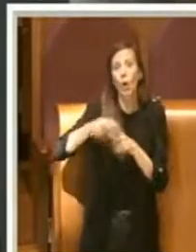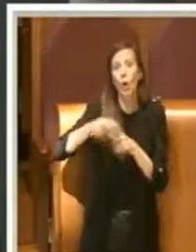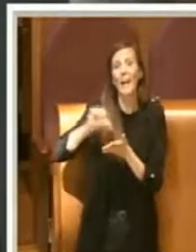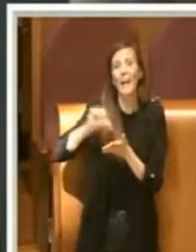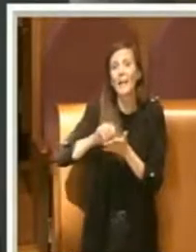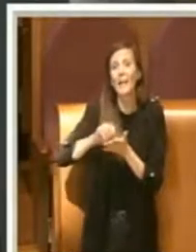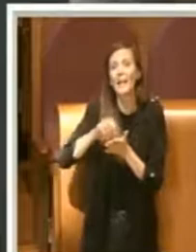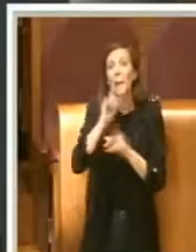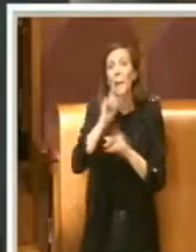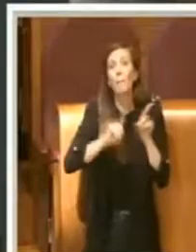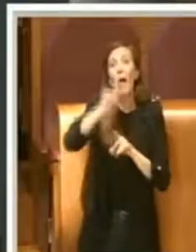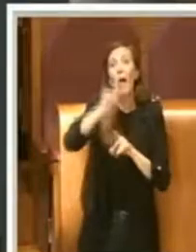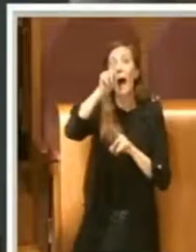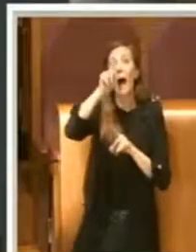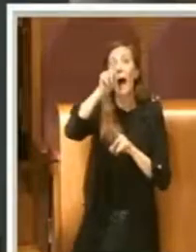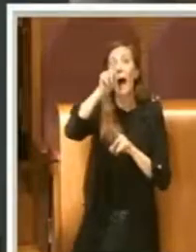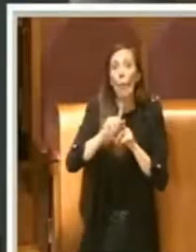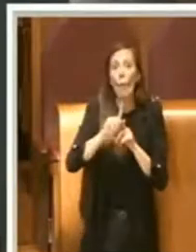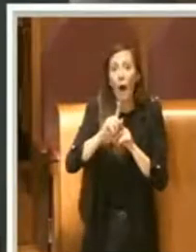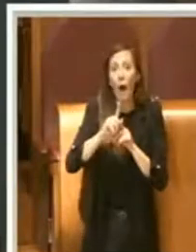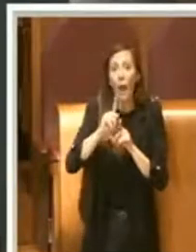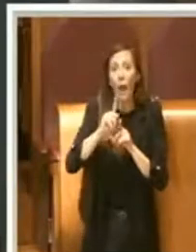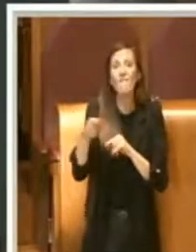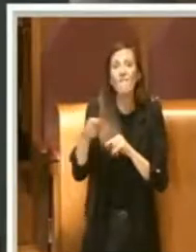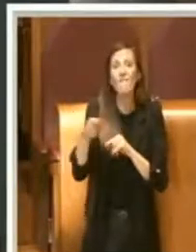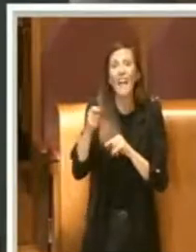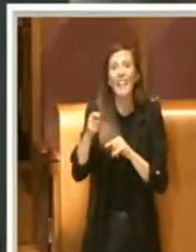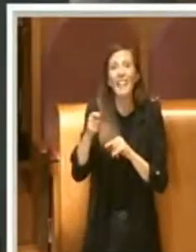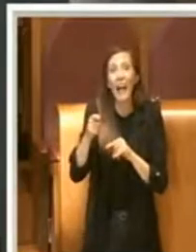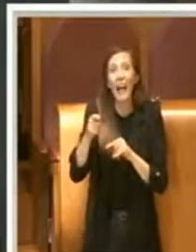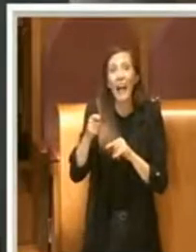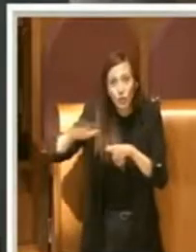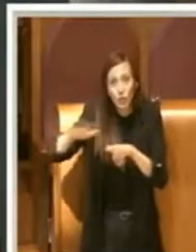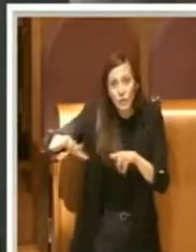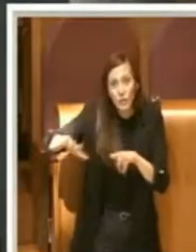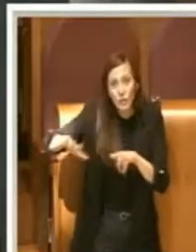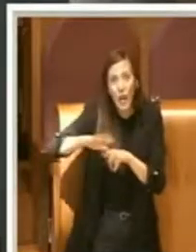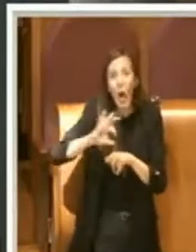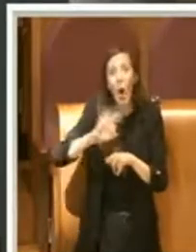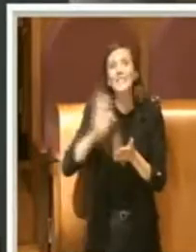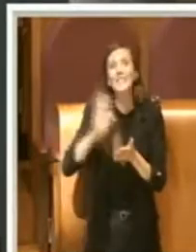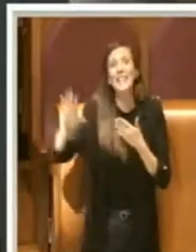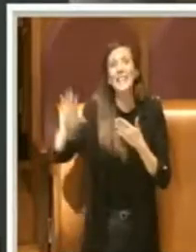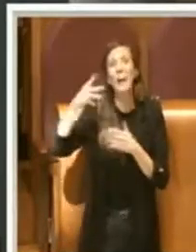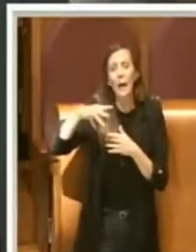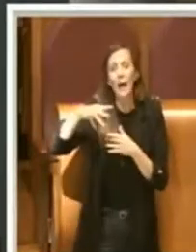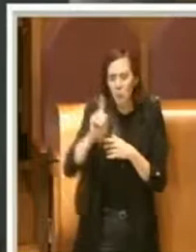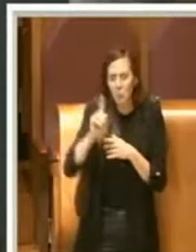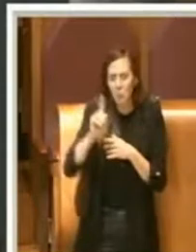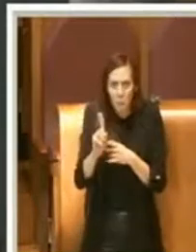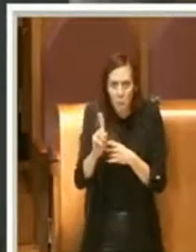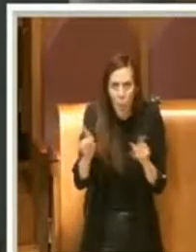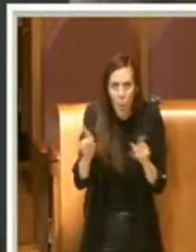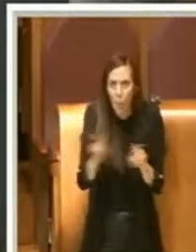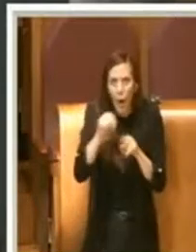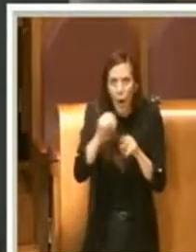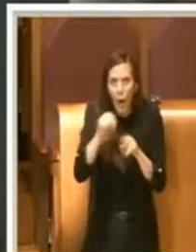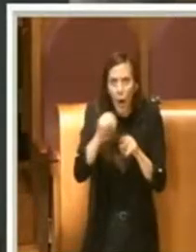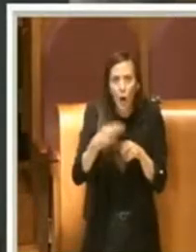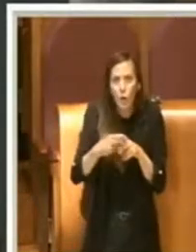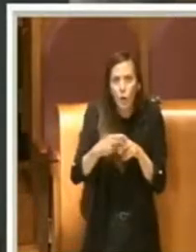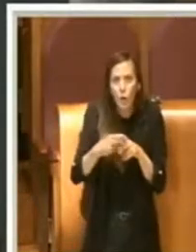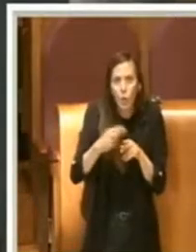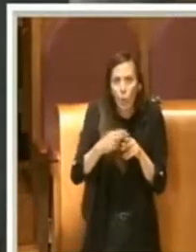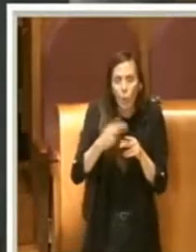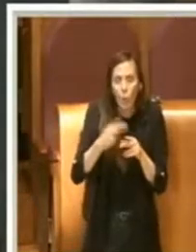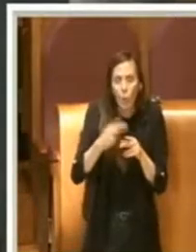città del Vaticano, né Repubblica di San Marino, né Cantonticino, e quindi se a Milano c'è quell'articolo che ha evidentemente